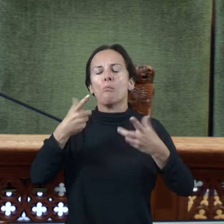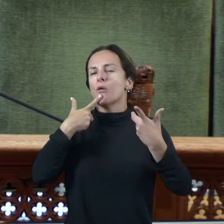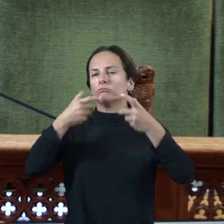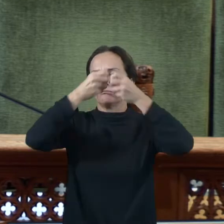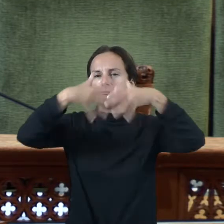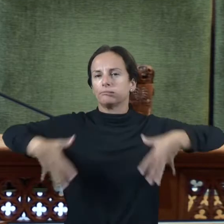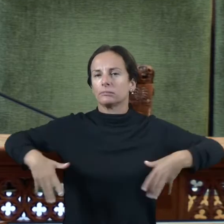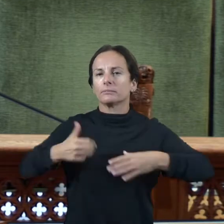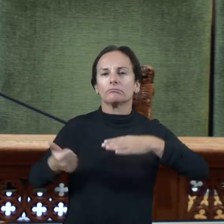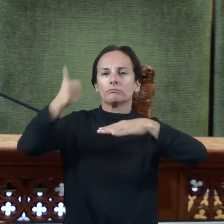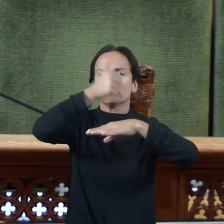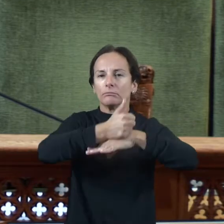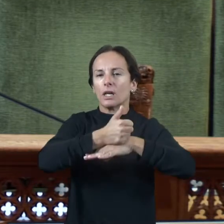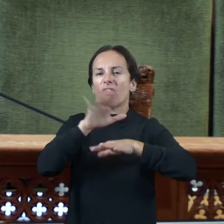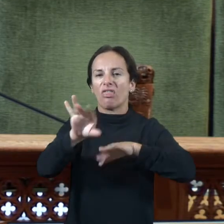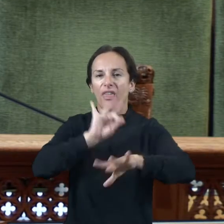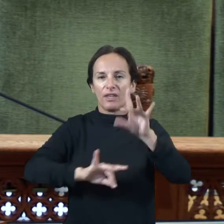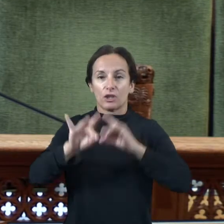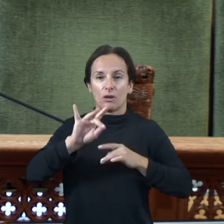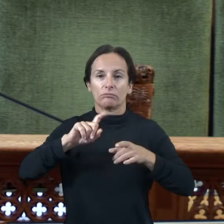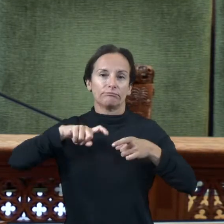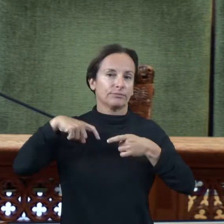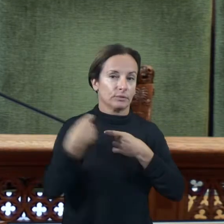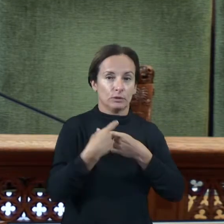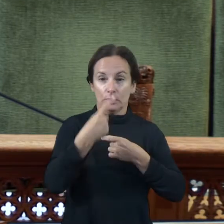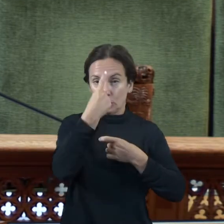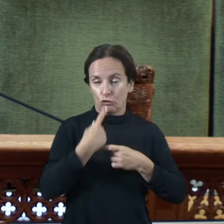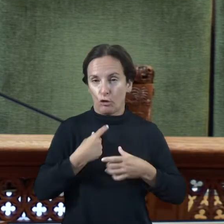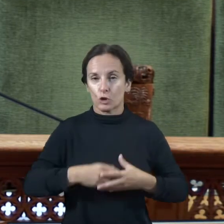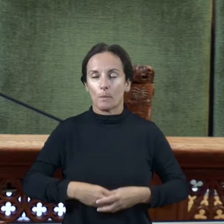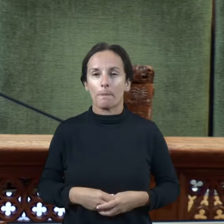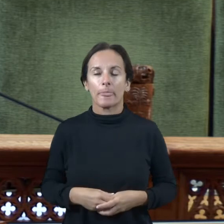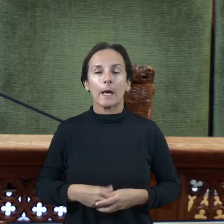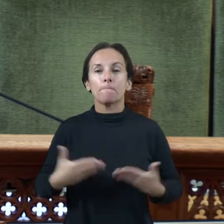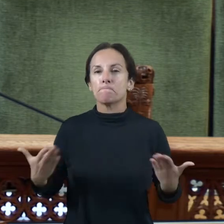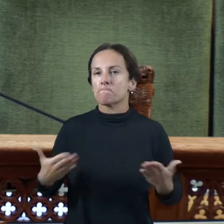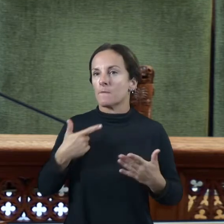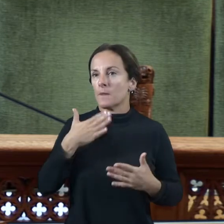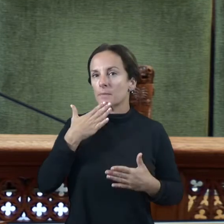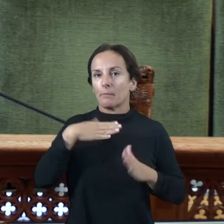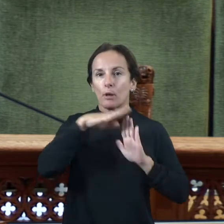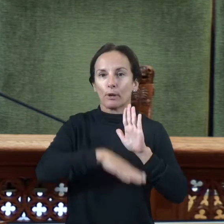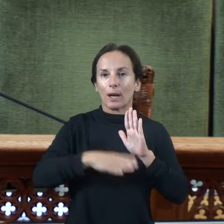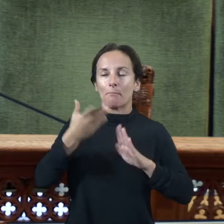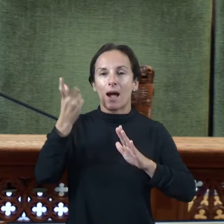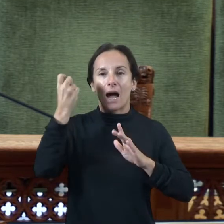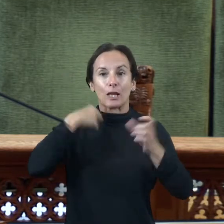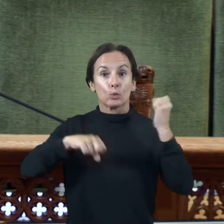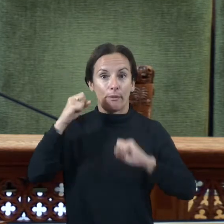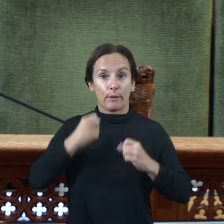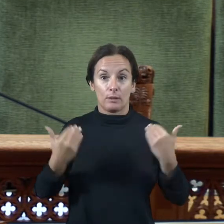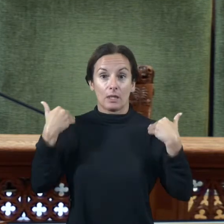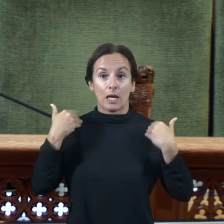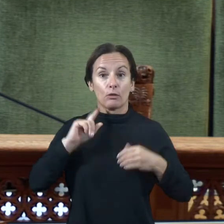tots els membres quines funcions tindrem o tenim aprovar les línies generals d'aquest programes d'actuacions que duim a terme a la direcció de l